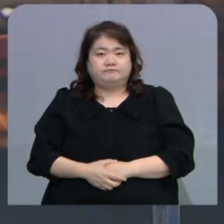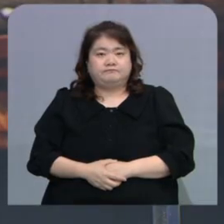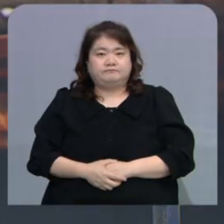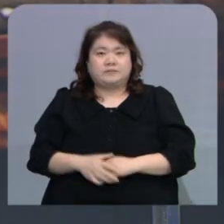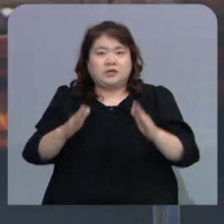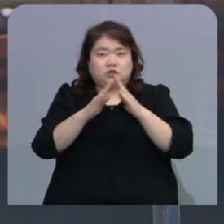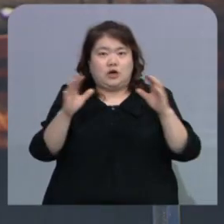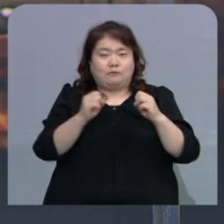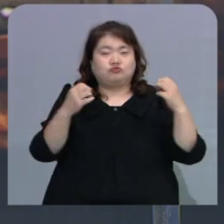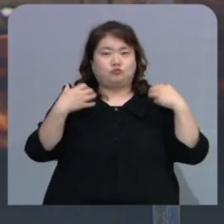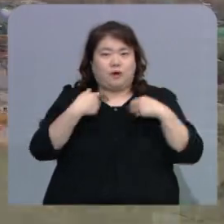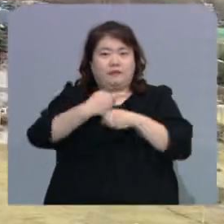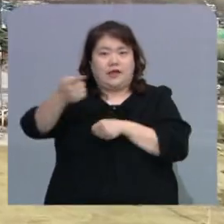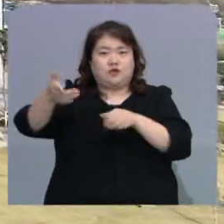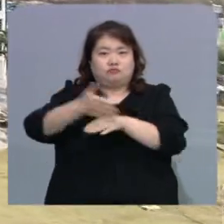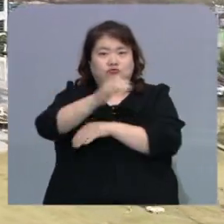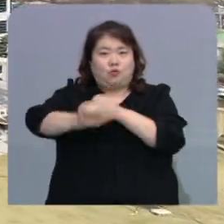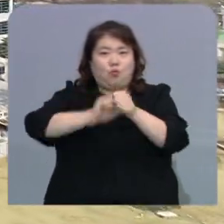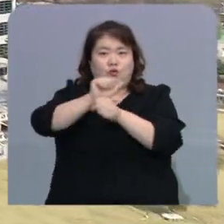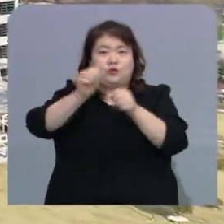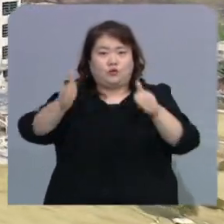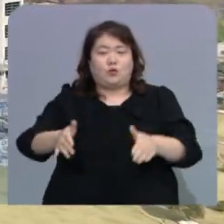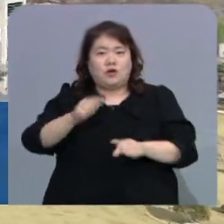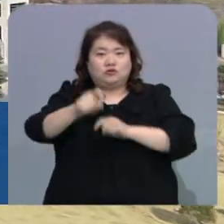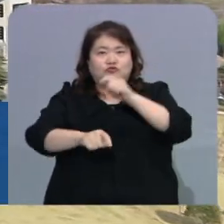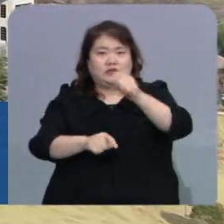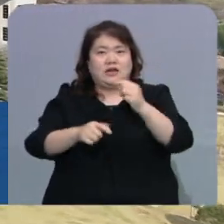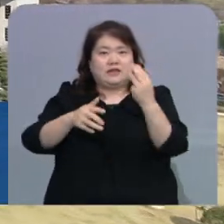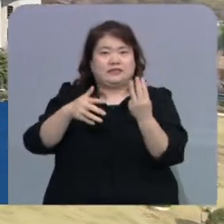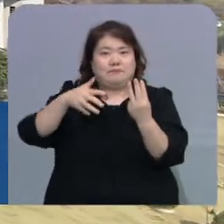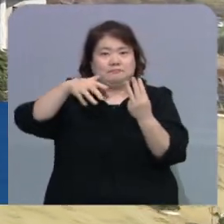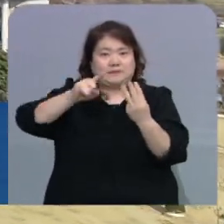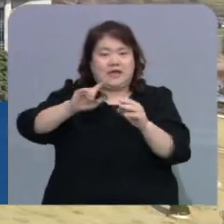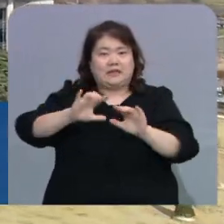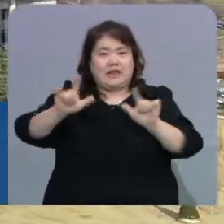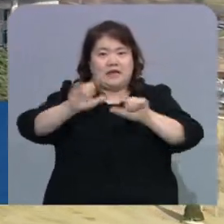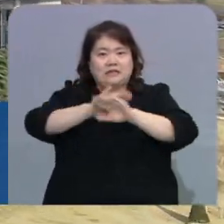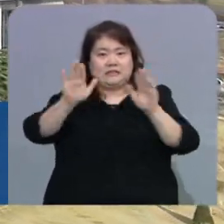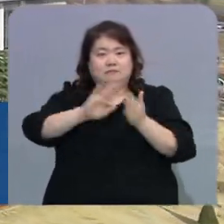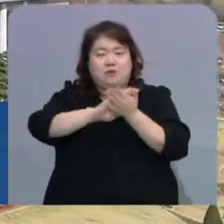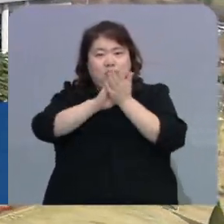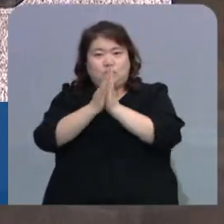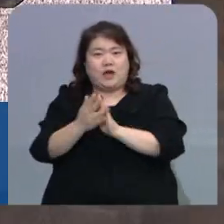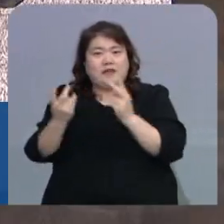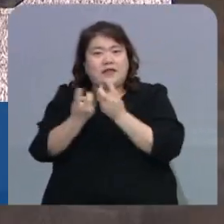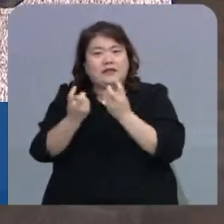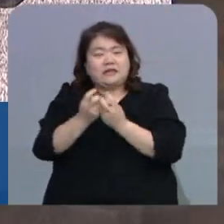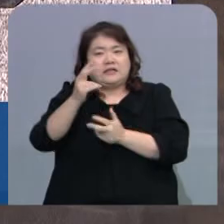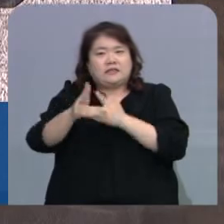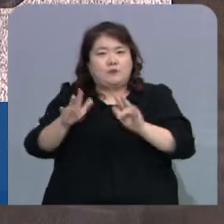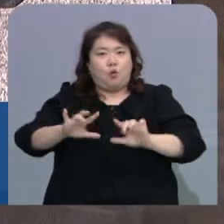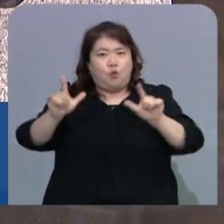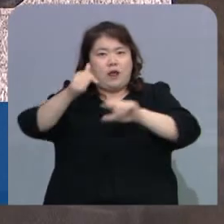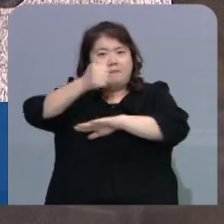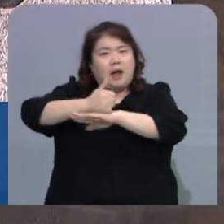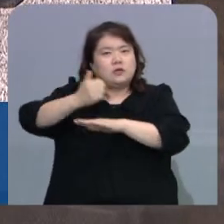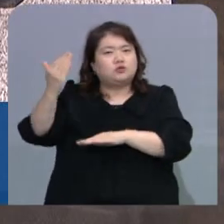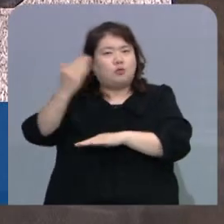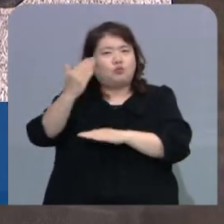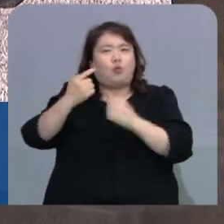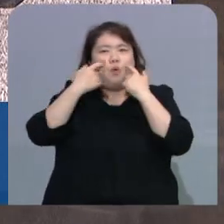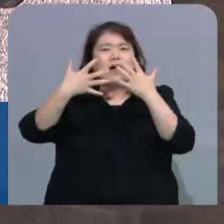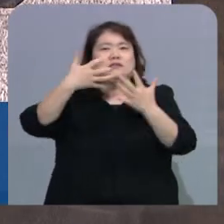전라북도가 내년부터 5년 동안 추진할 3차 기후변화 대책 사업이 올해 말쯤 확정될 전망입니다.